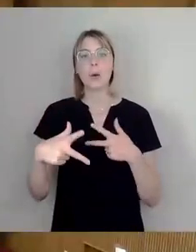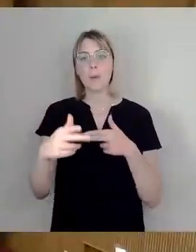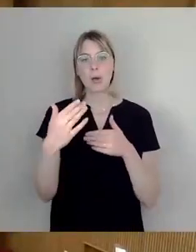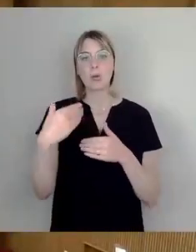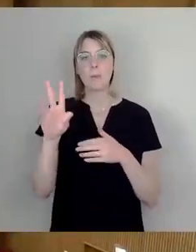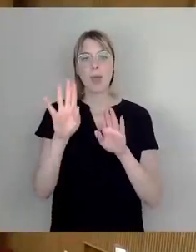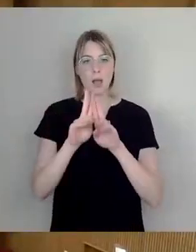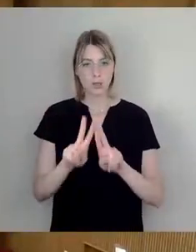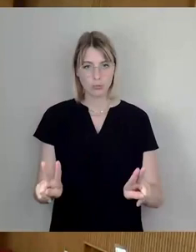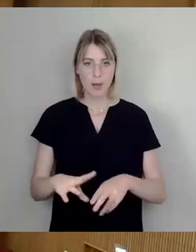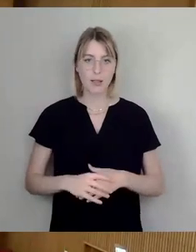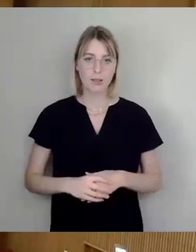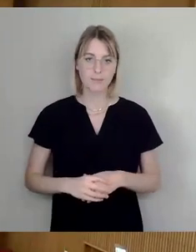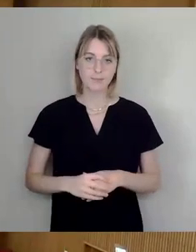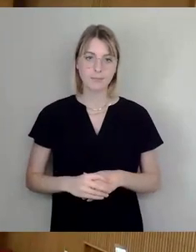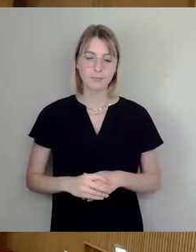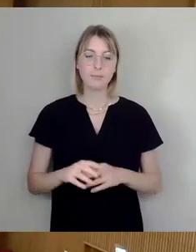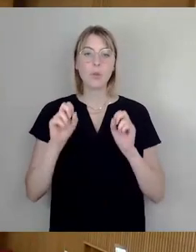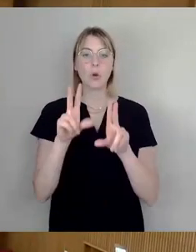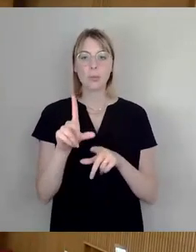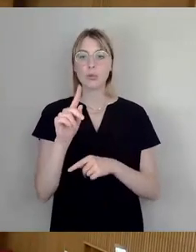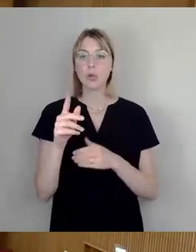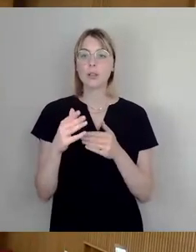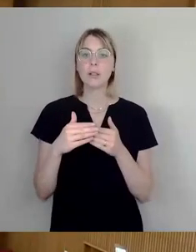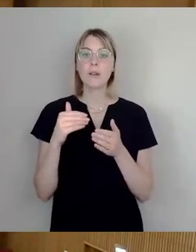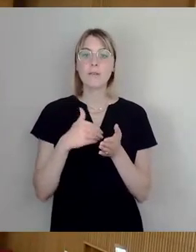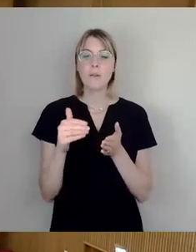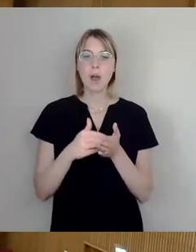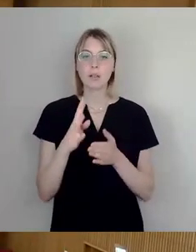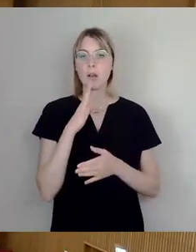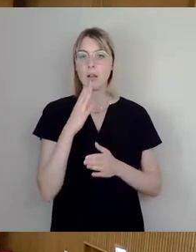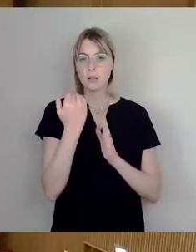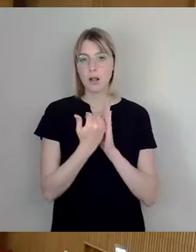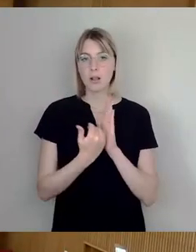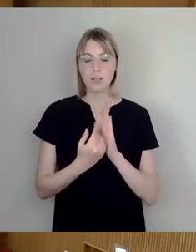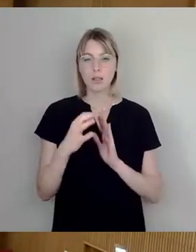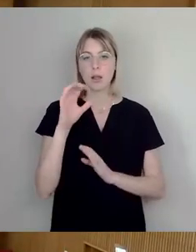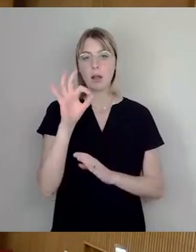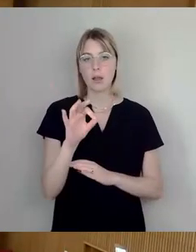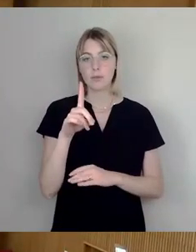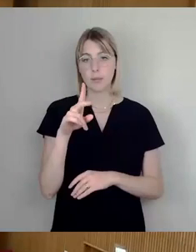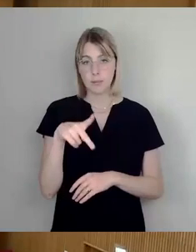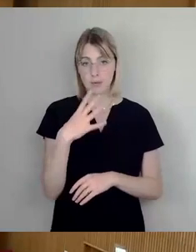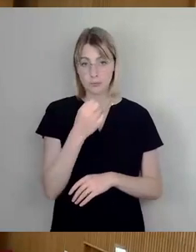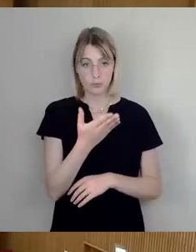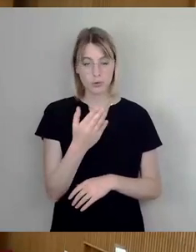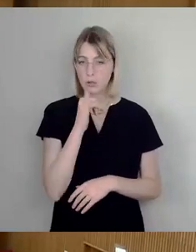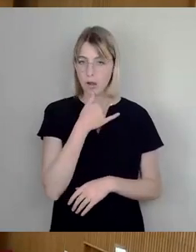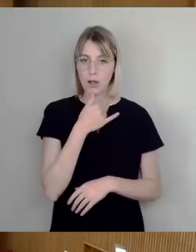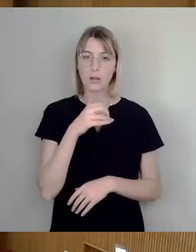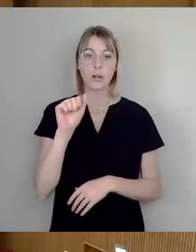Okay, dann machen wir weiter. In der Rednerliste wird das Wort FDP gewünscht? Nein? AfD?